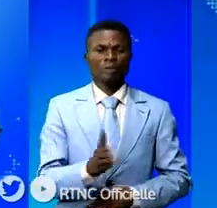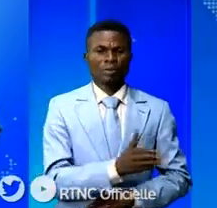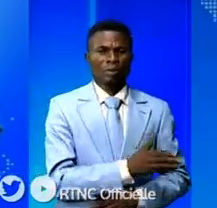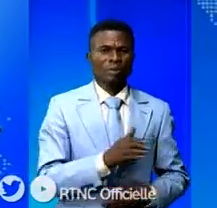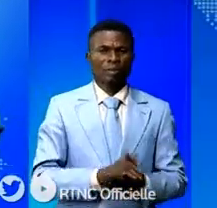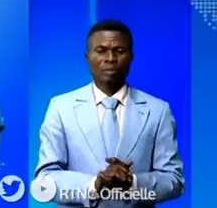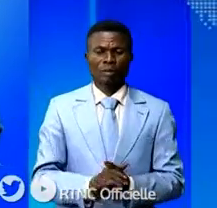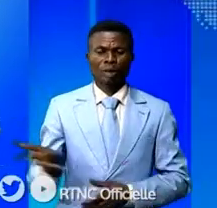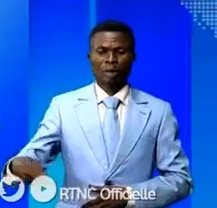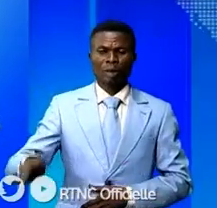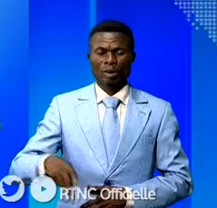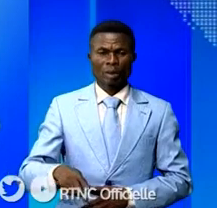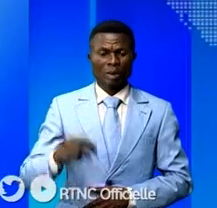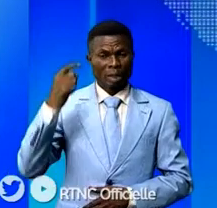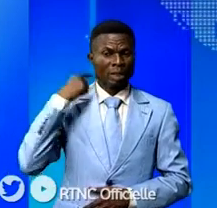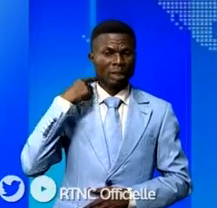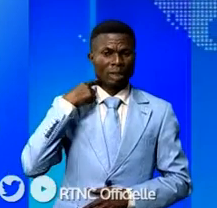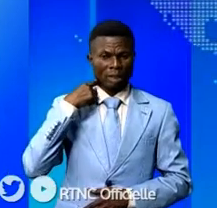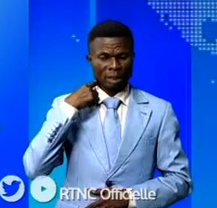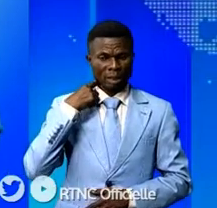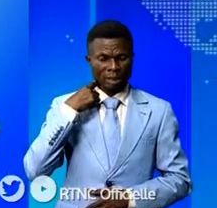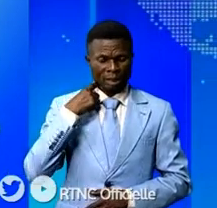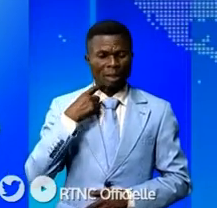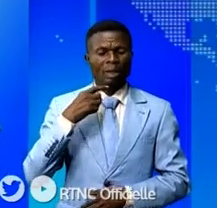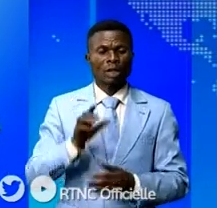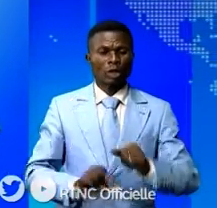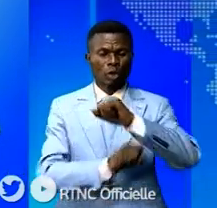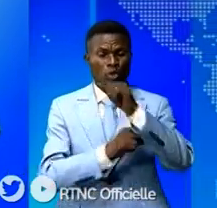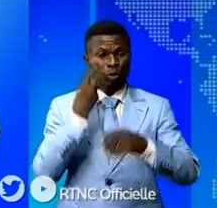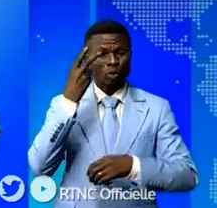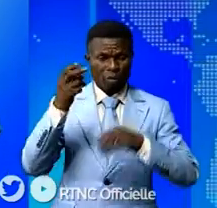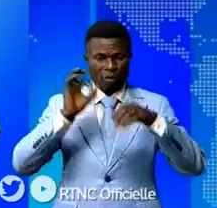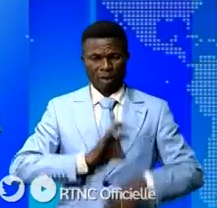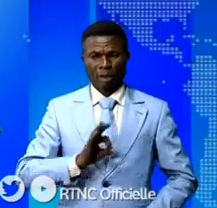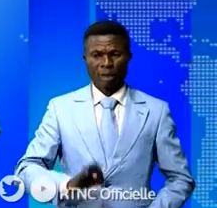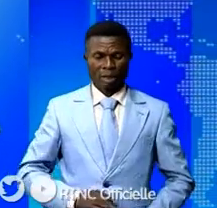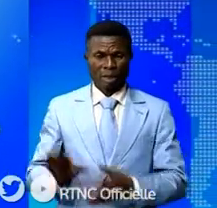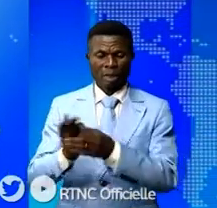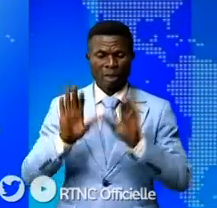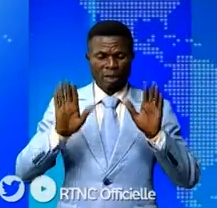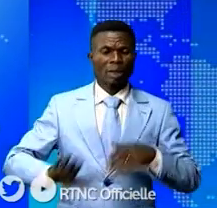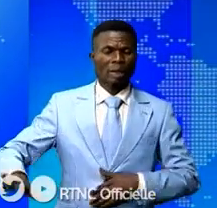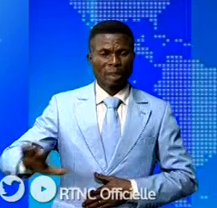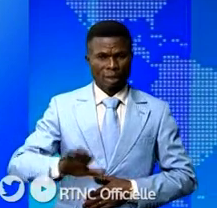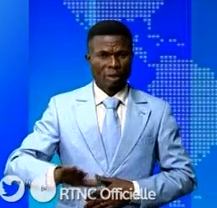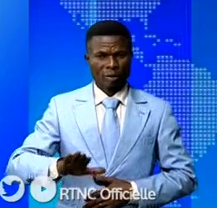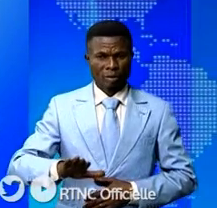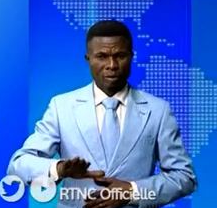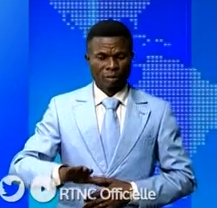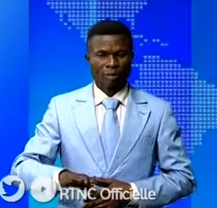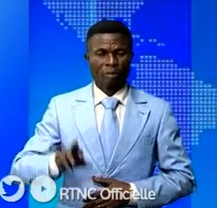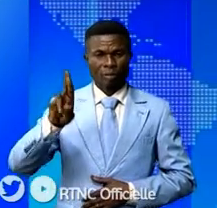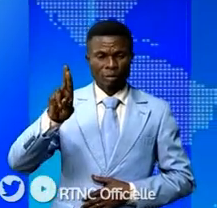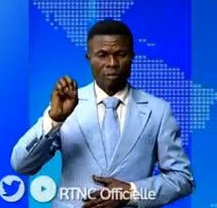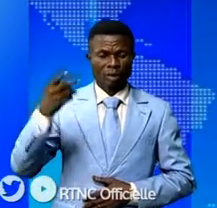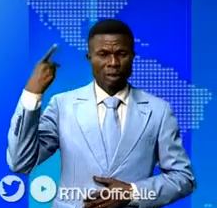La province du Congo se range derrière la vision du chef de l'État à travers l'Union sacrée pour la nation. René Lumbu